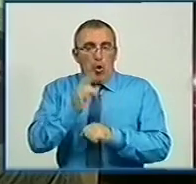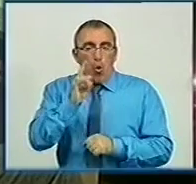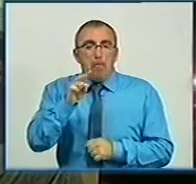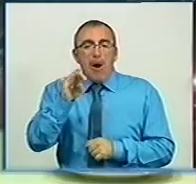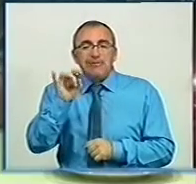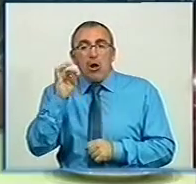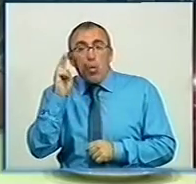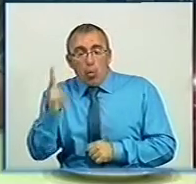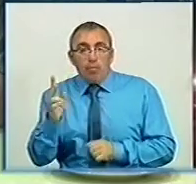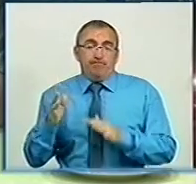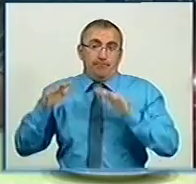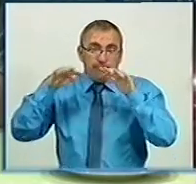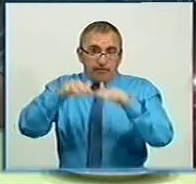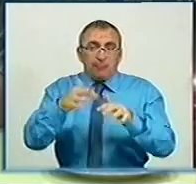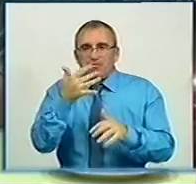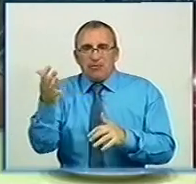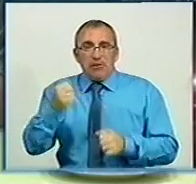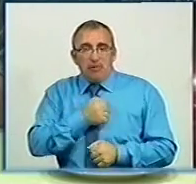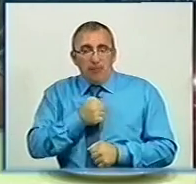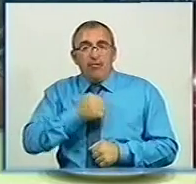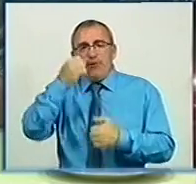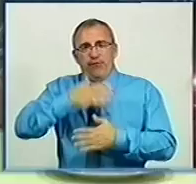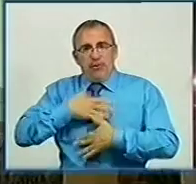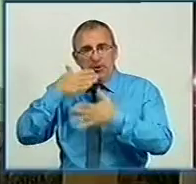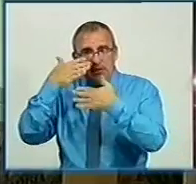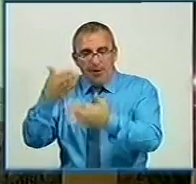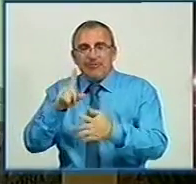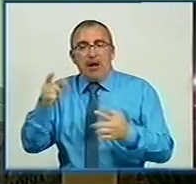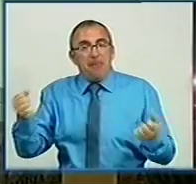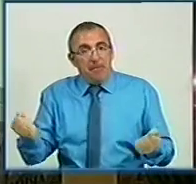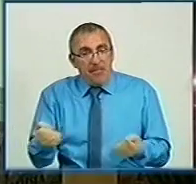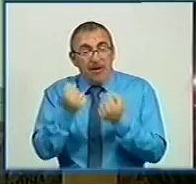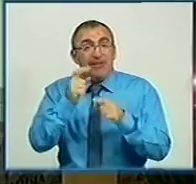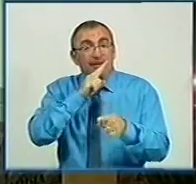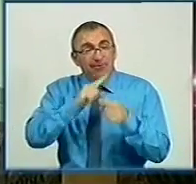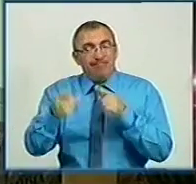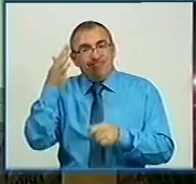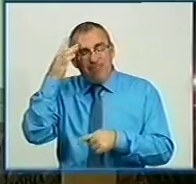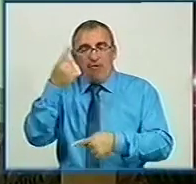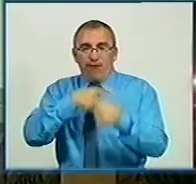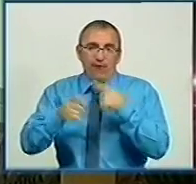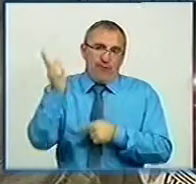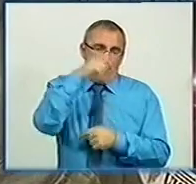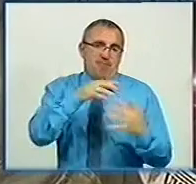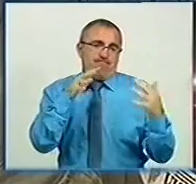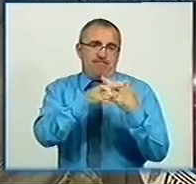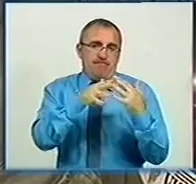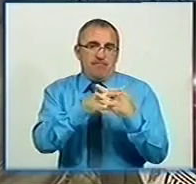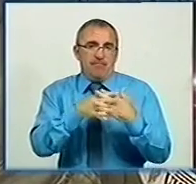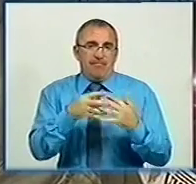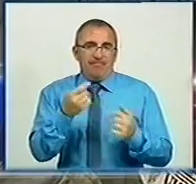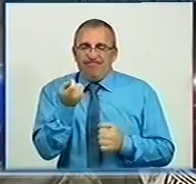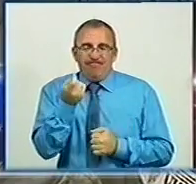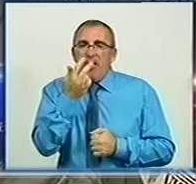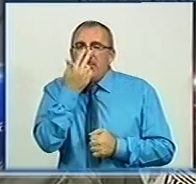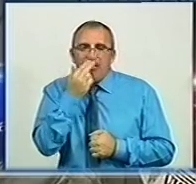у Кіровоград приїхали ще кілька бійців. Кажуть, вдячні місцевим за підтримку, втім, якнайшвидше прагнуть повернутися на передову. Немного непривычно.